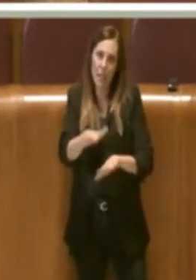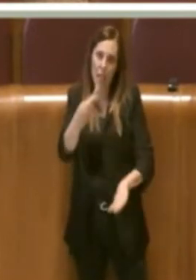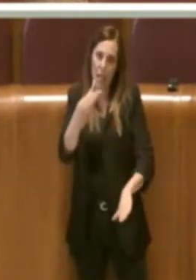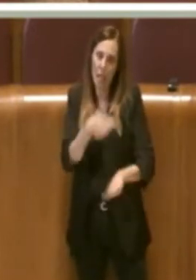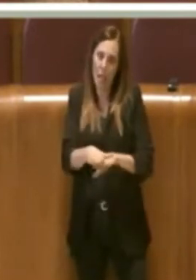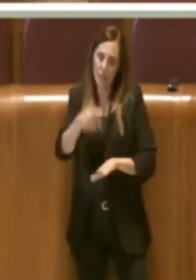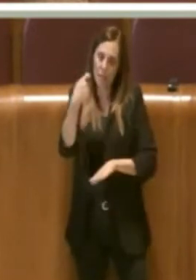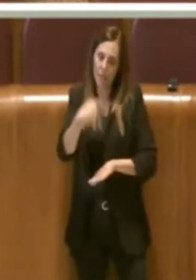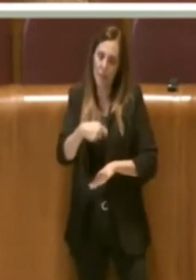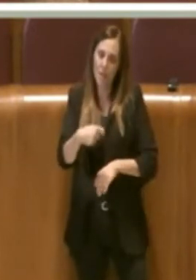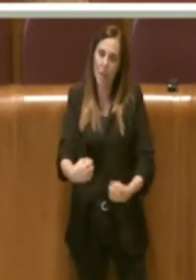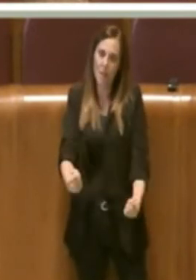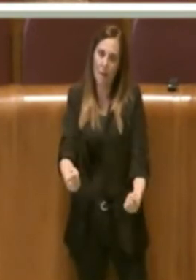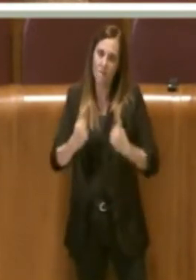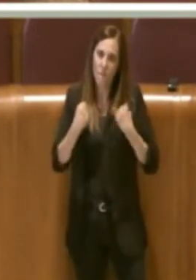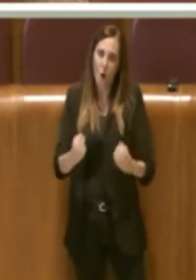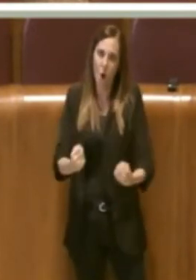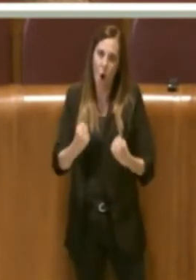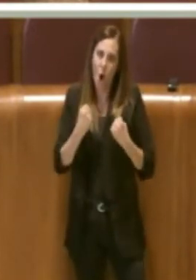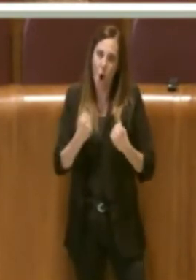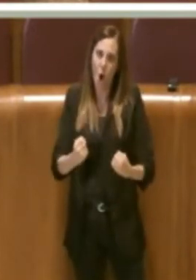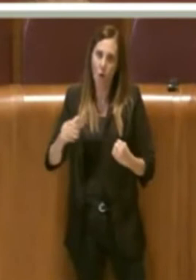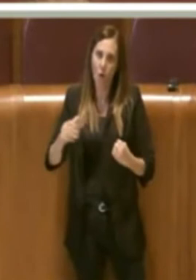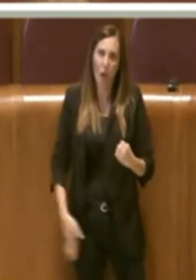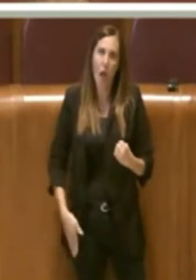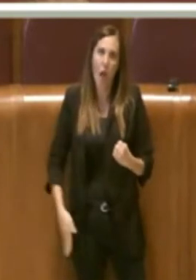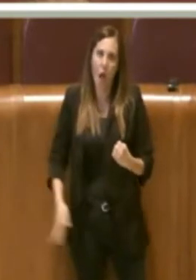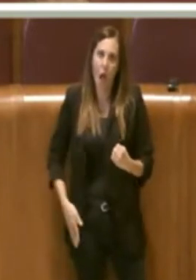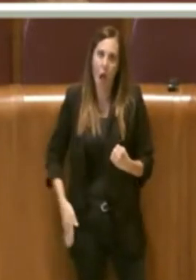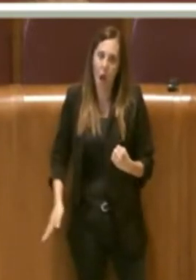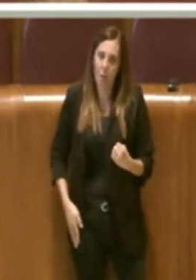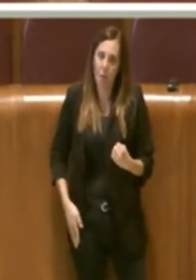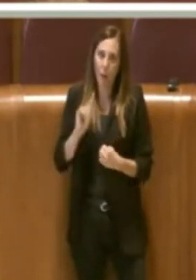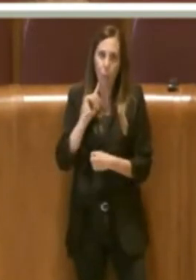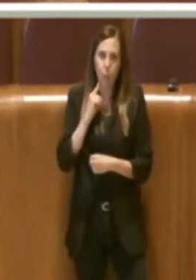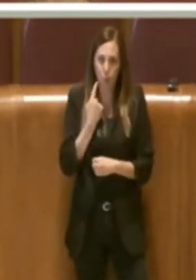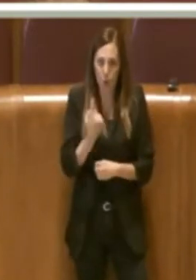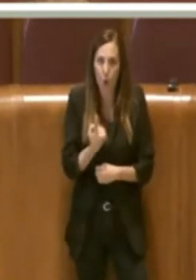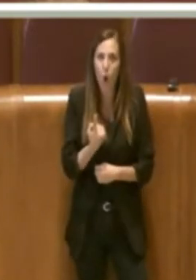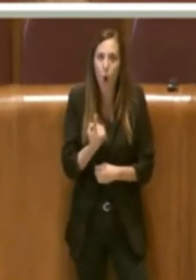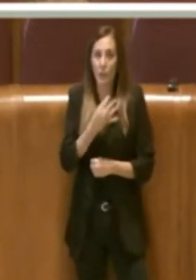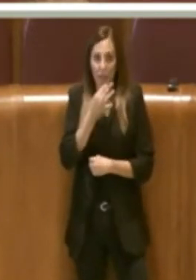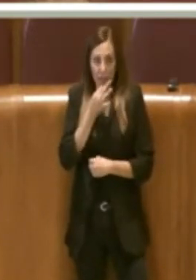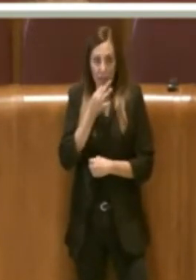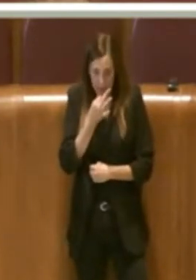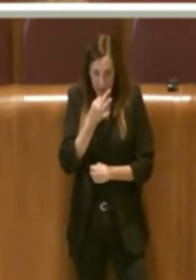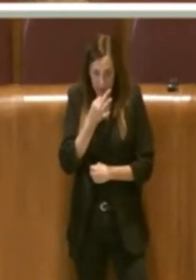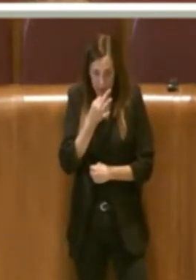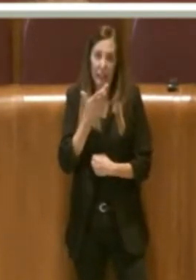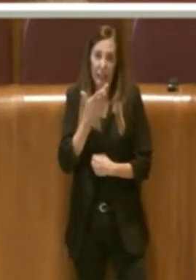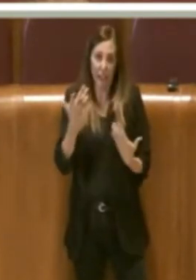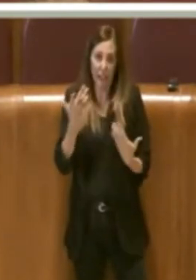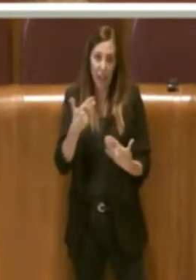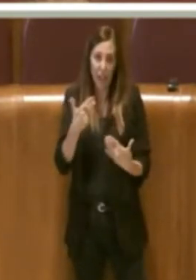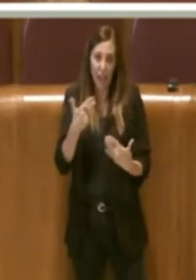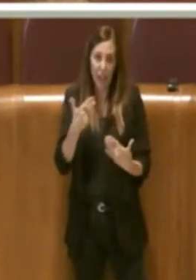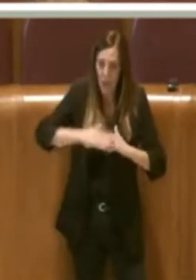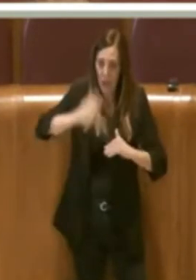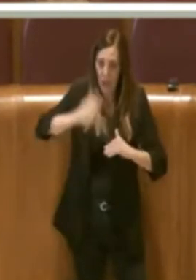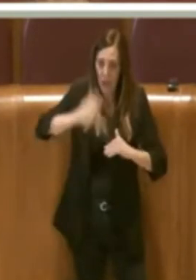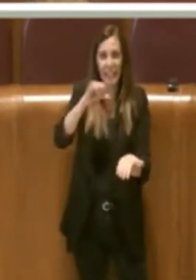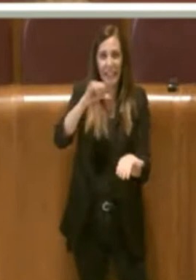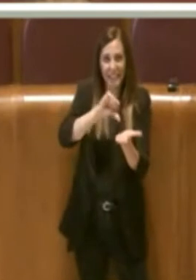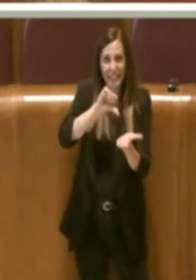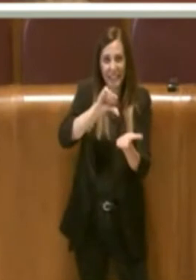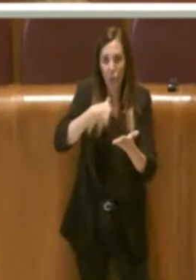esperienza come me in questo caso che ho preso in mano la situazione e ho fatto aprire il Seggio andando alle 6 di mattina da